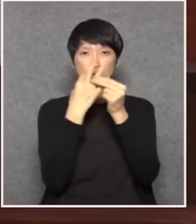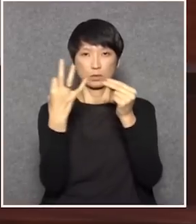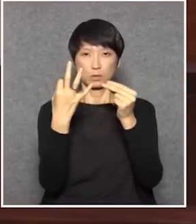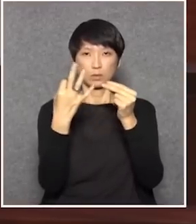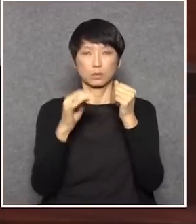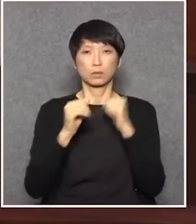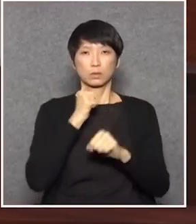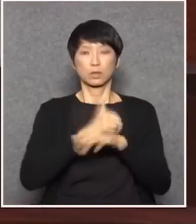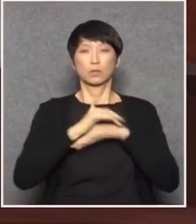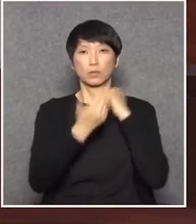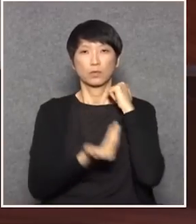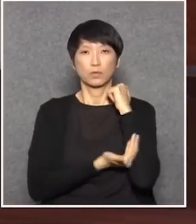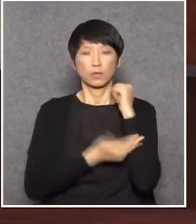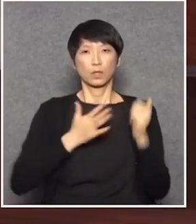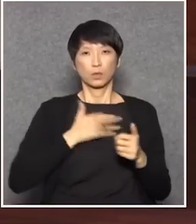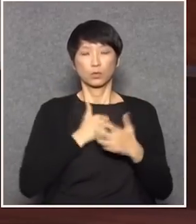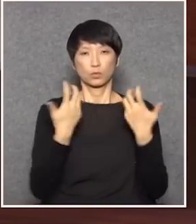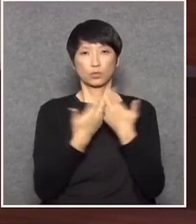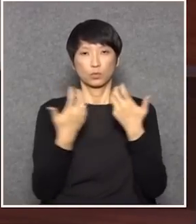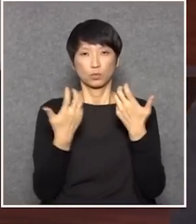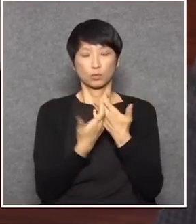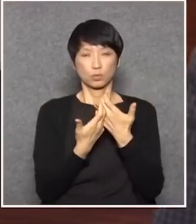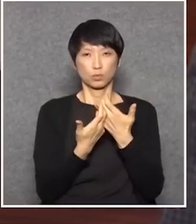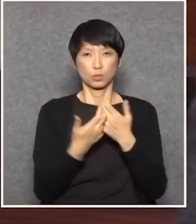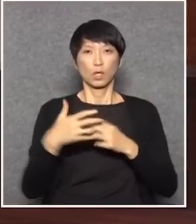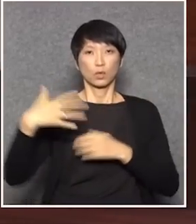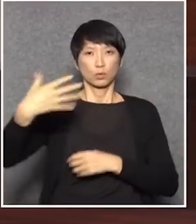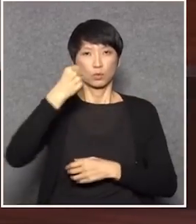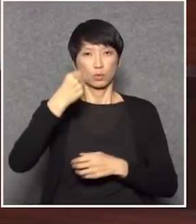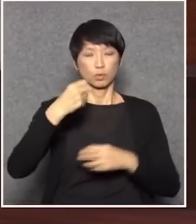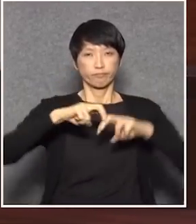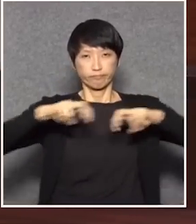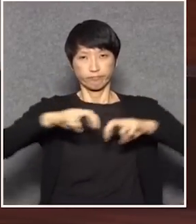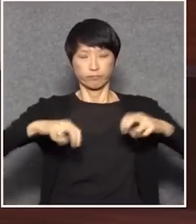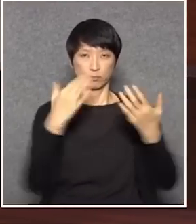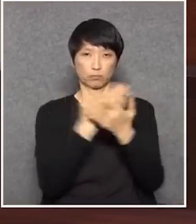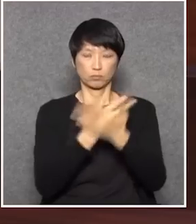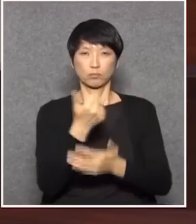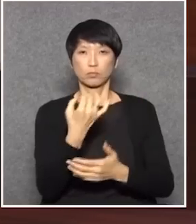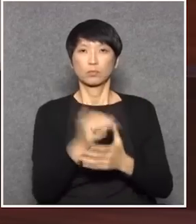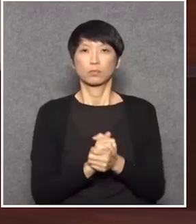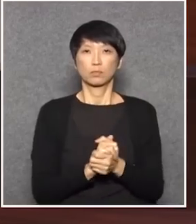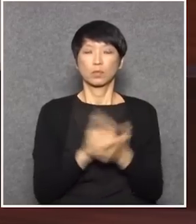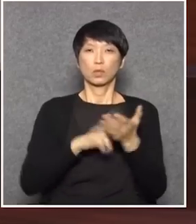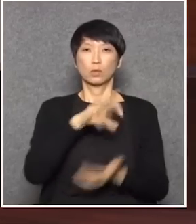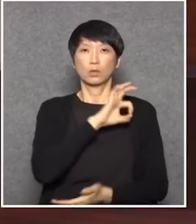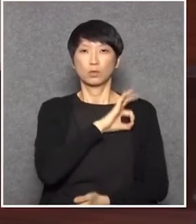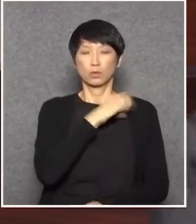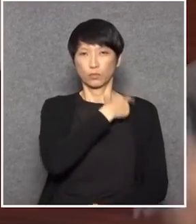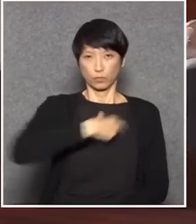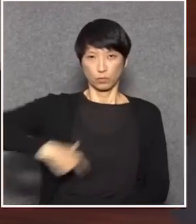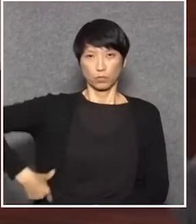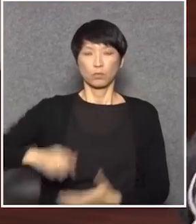預算權批准這個審核財政預算案所以這是立法會議員